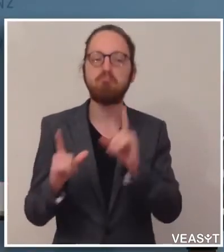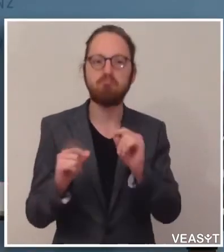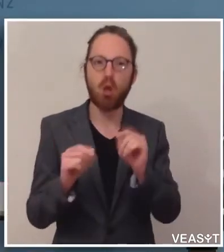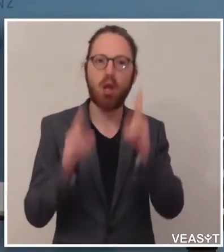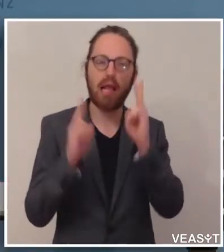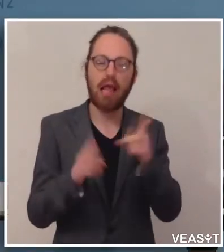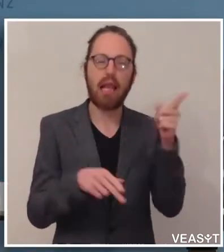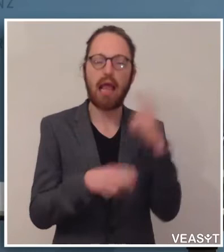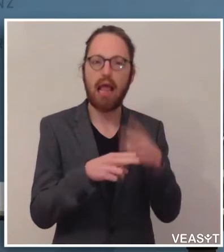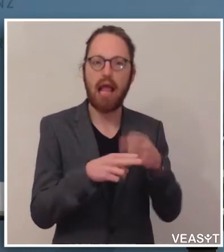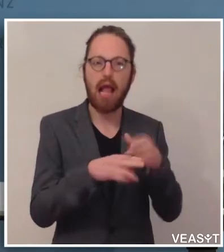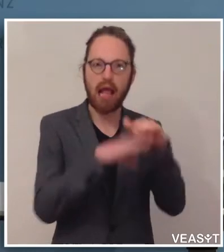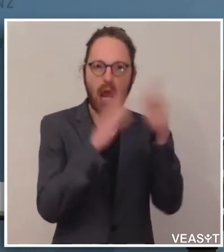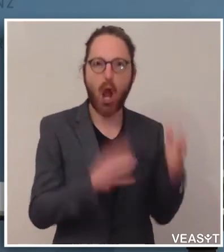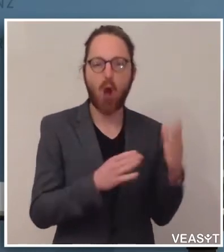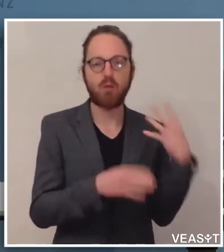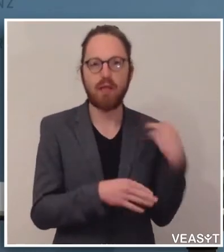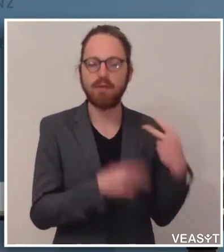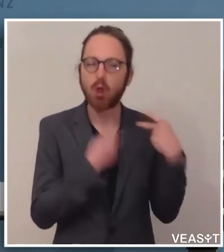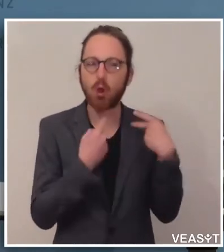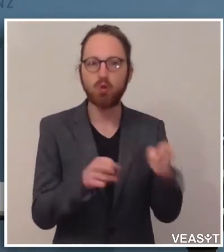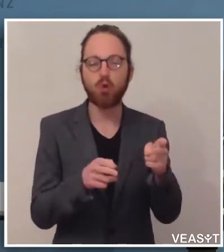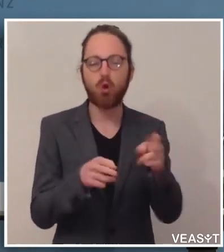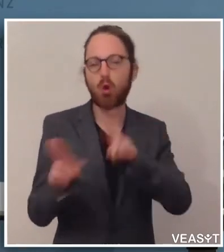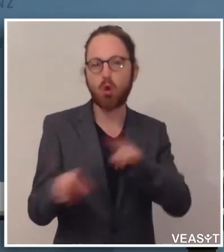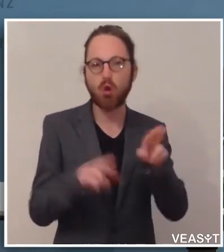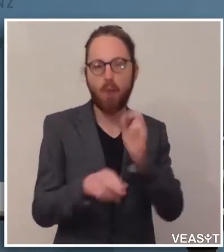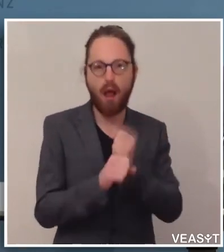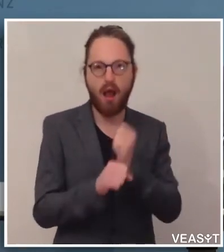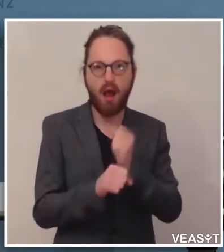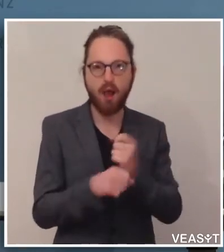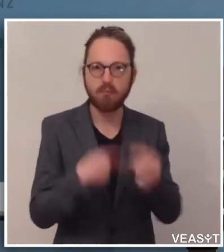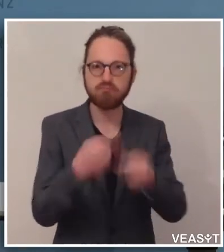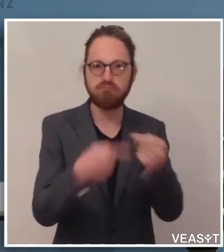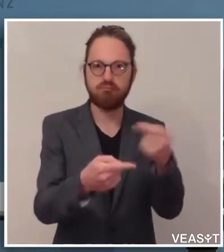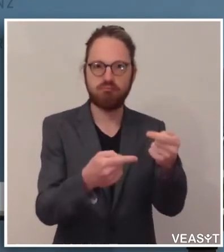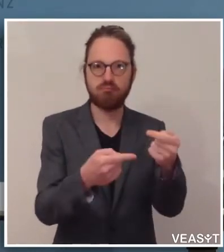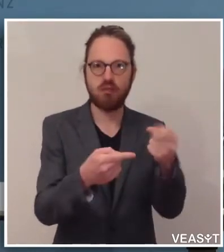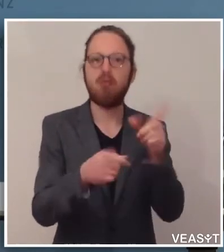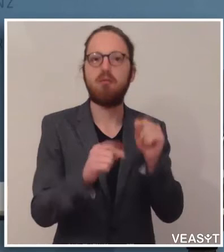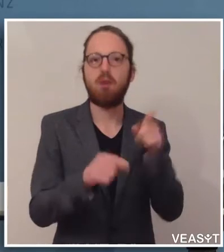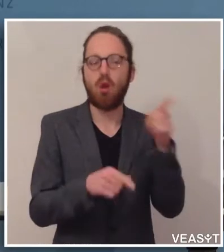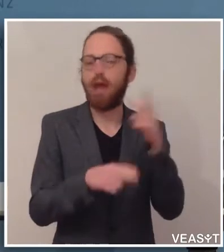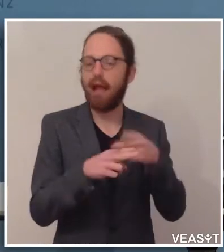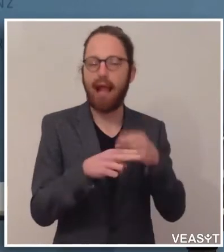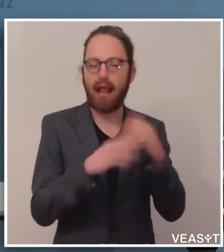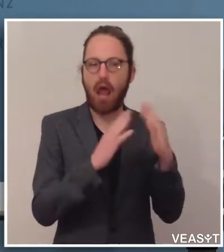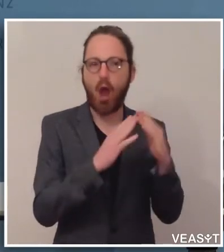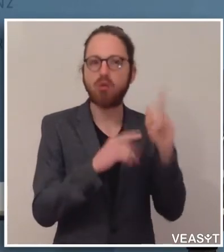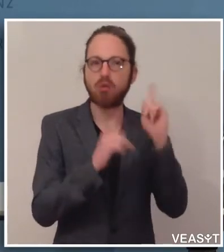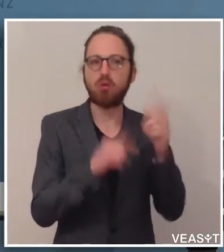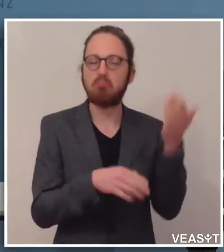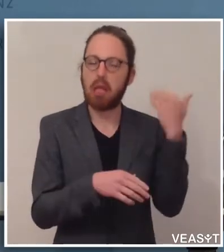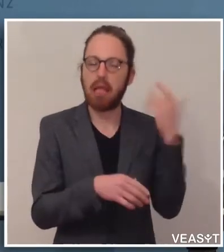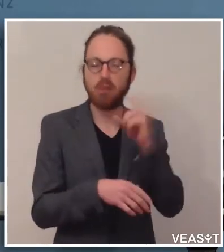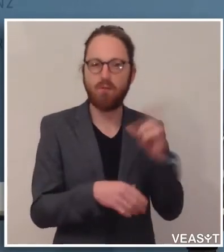wieder ihre ordentliche, normale Tätigkeit zu programmieren. Also in den Krankenhäusern ist natürlich auch in den letzten Wochen nicht nur mit